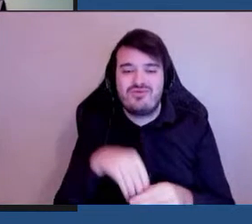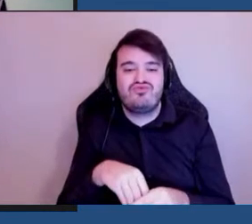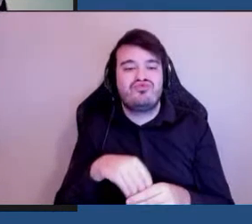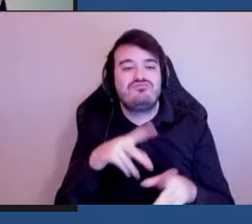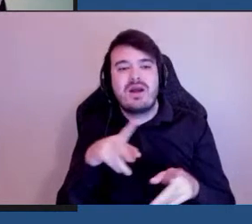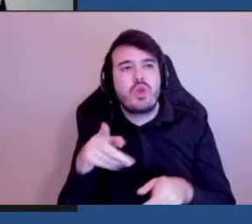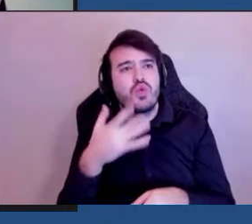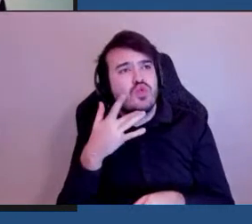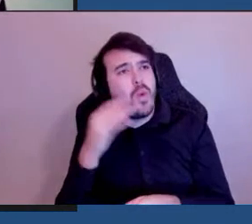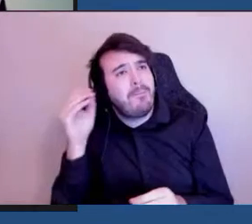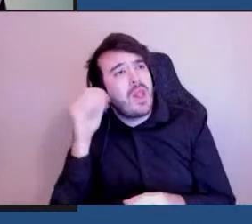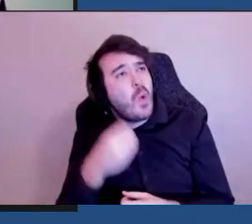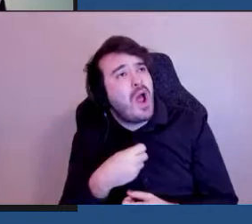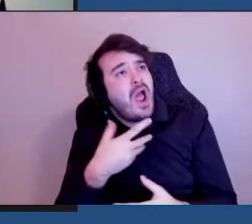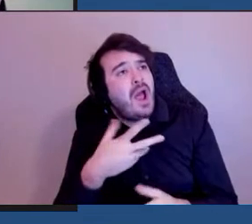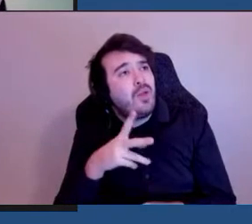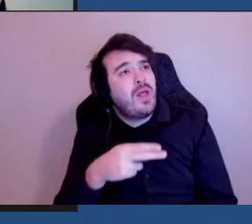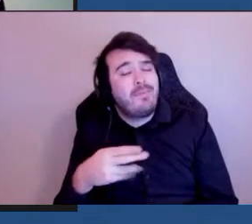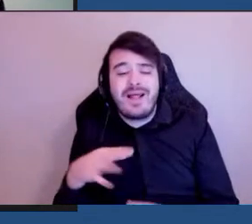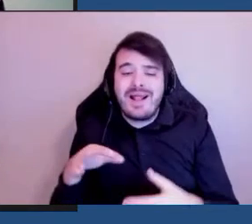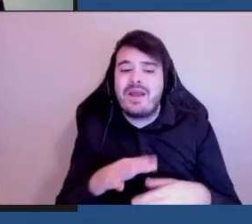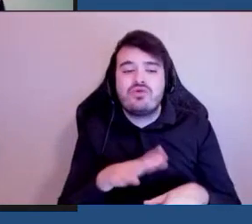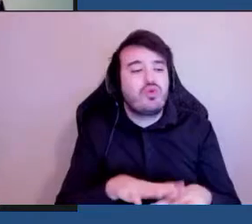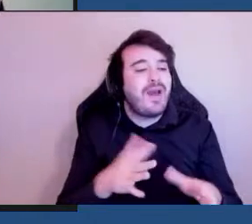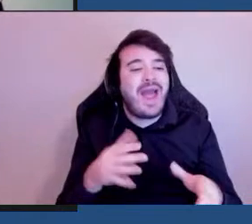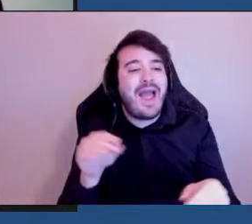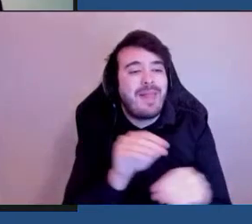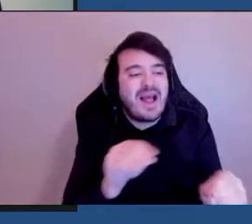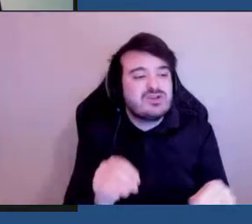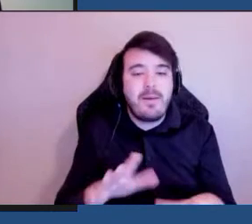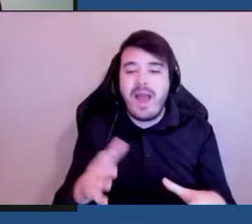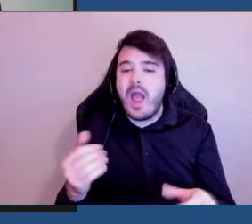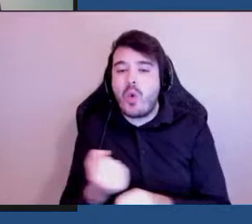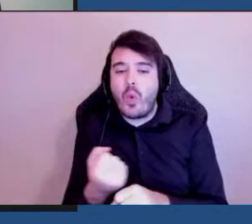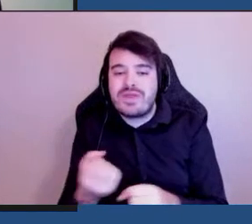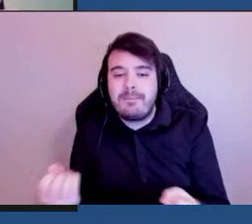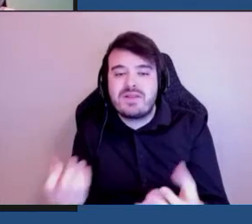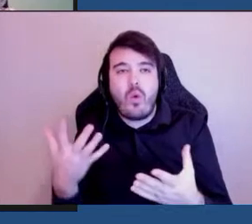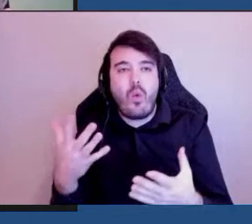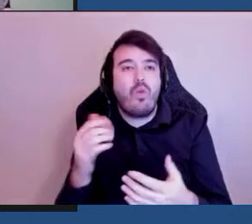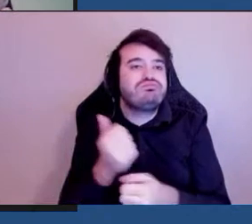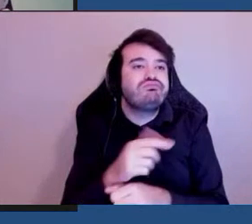handicapées en ce qui concerne l'aménagement et la conception de la ville